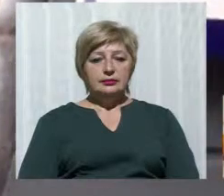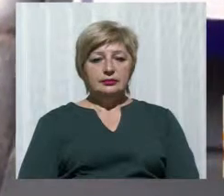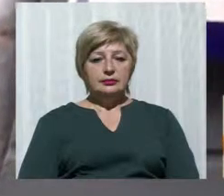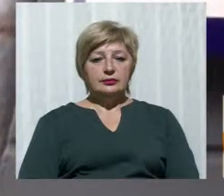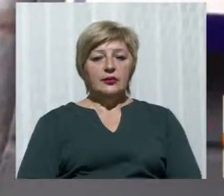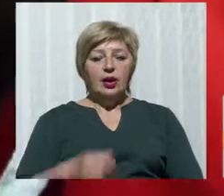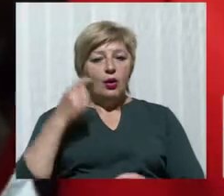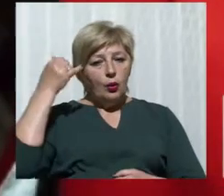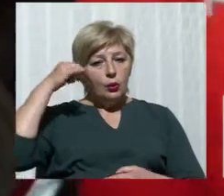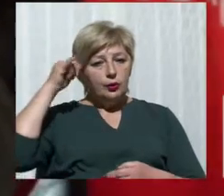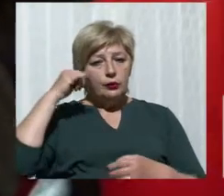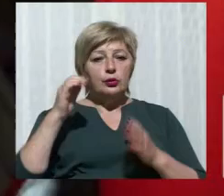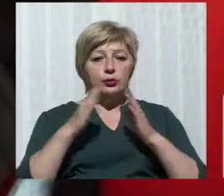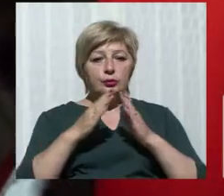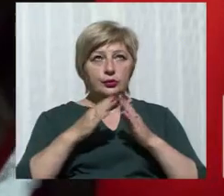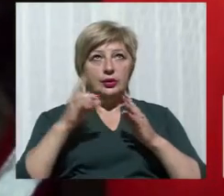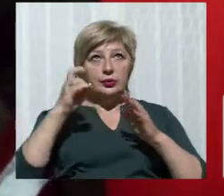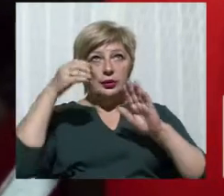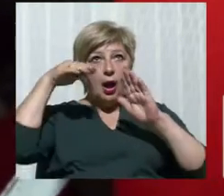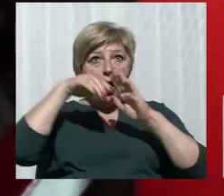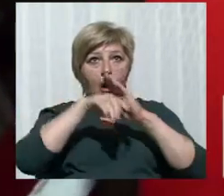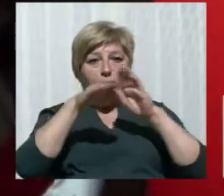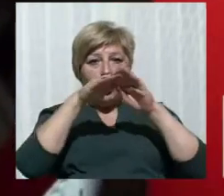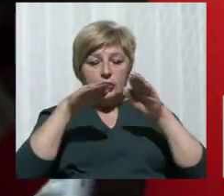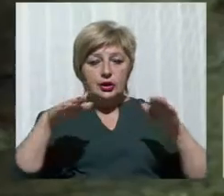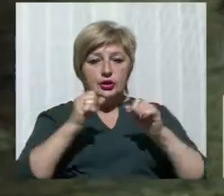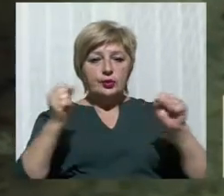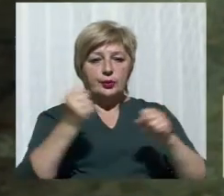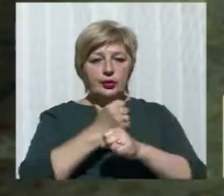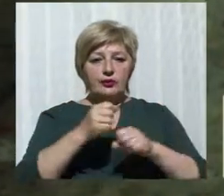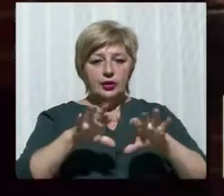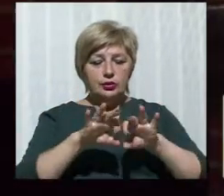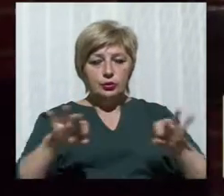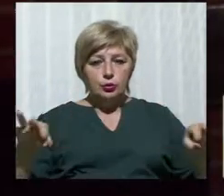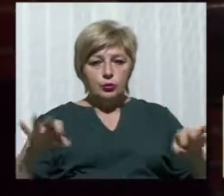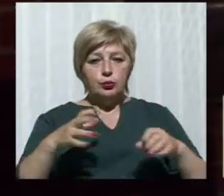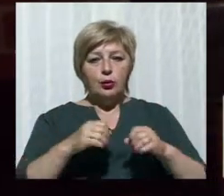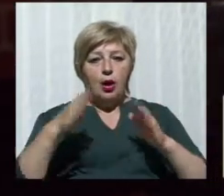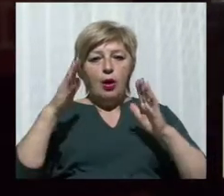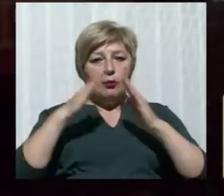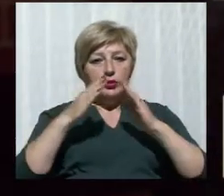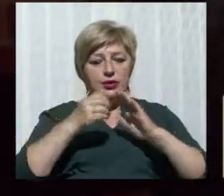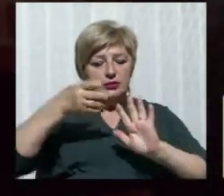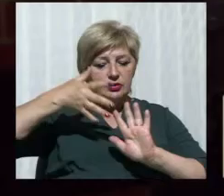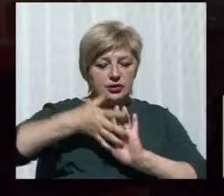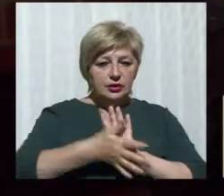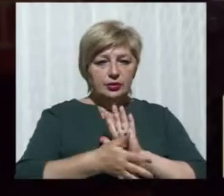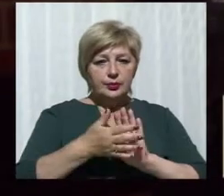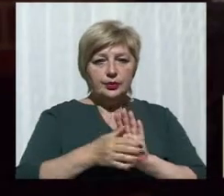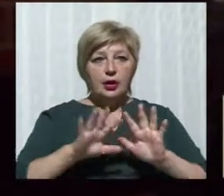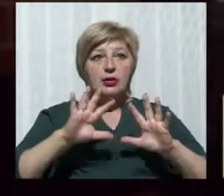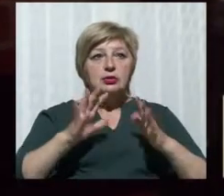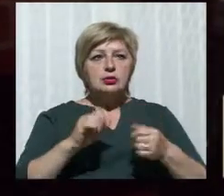У Крилому Розі у будинку на Горищі прорвало трубу. Будівлю затопило. Усе відбулося хвилин за 20. Під